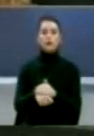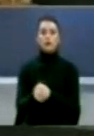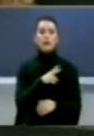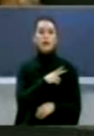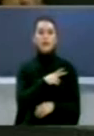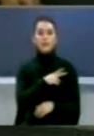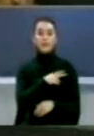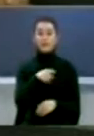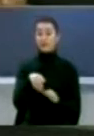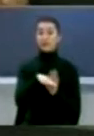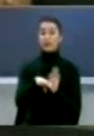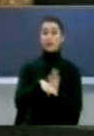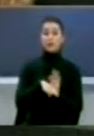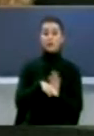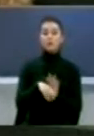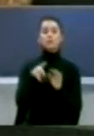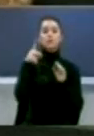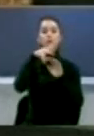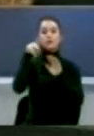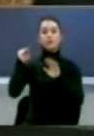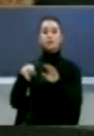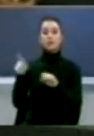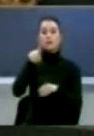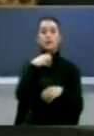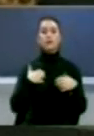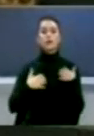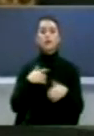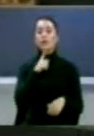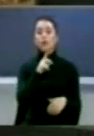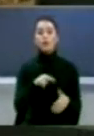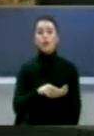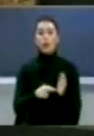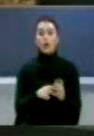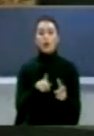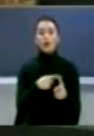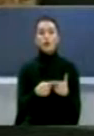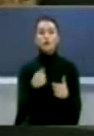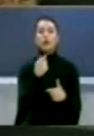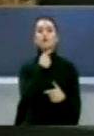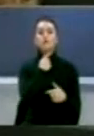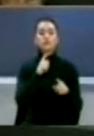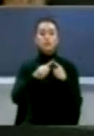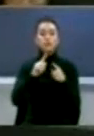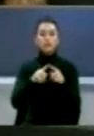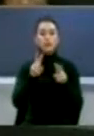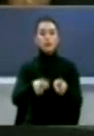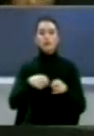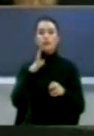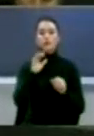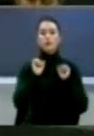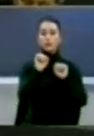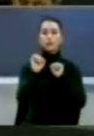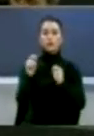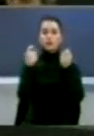ligjët do të pëngon të e qfar do keç kuptimi dhe tendence që politike apo klepto politike që të keç përdor